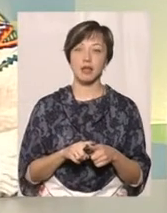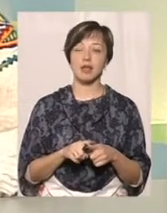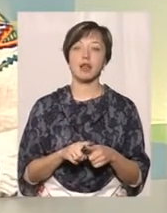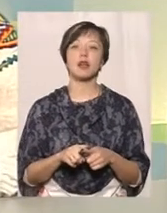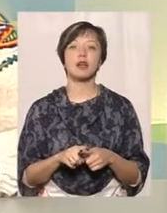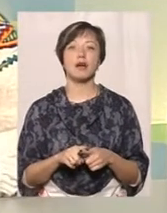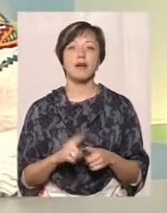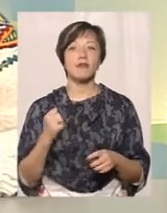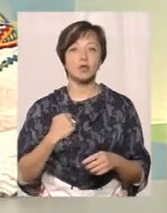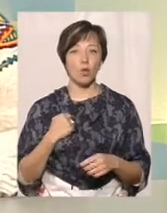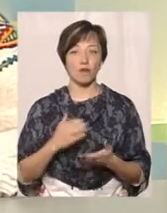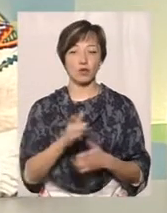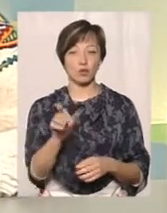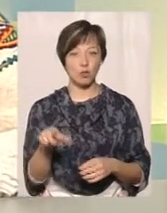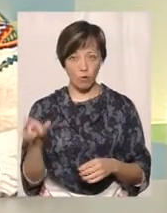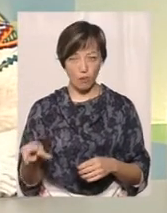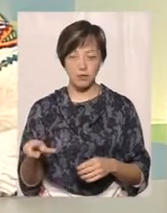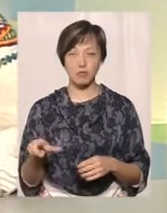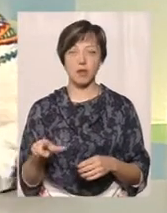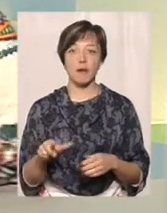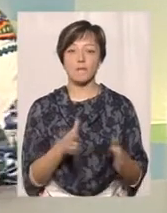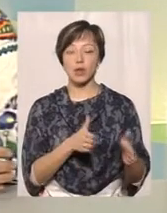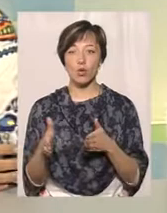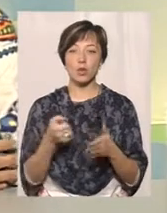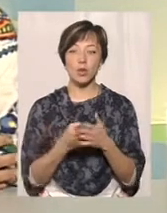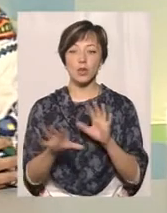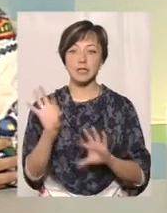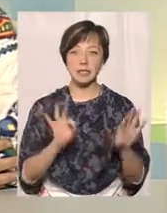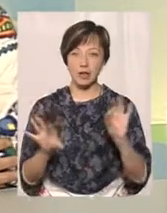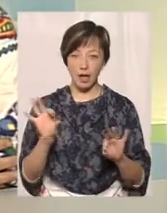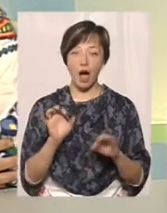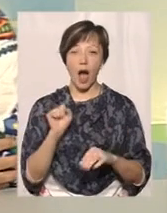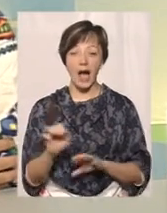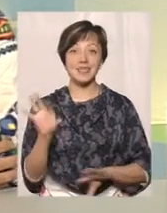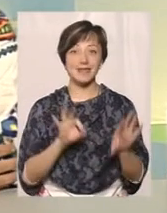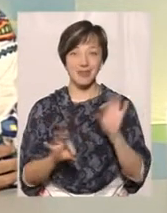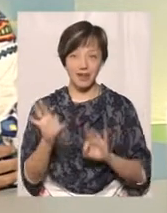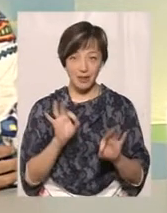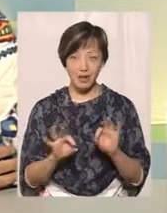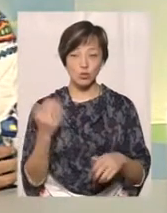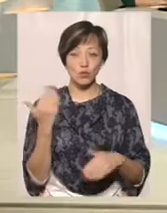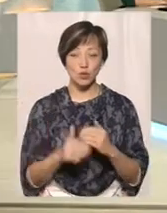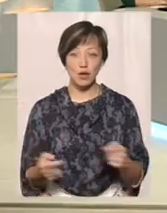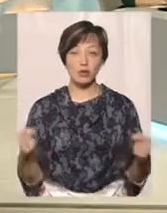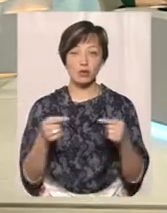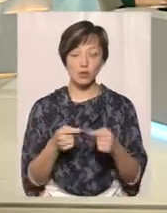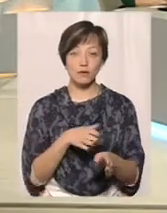вже було сказано військовослужбовцям, йде підготовка до селекції, а селекційний відбір вже йде